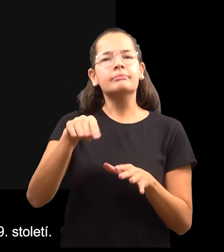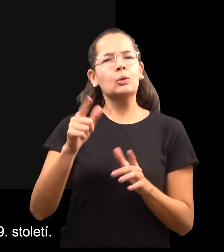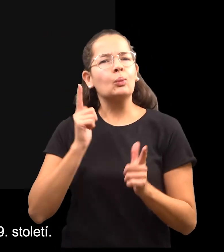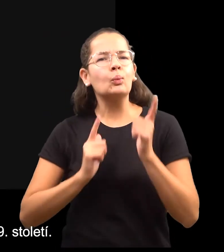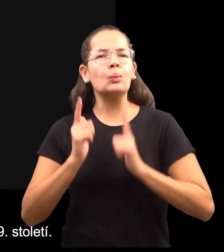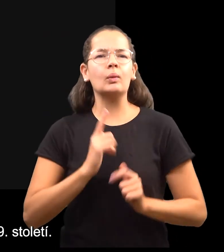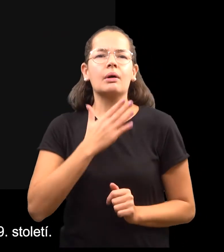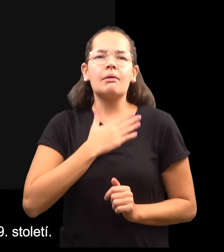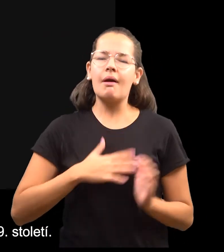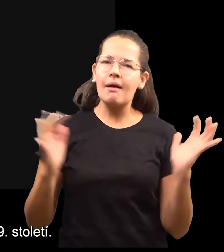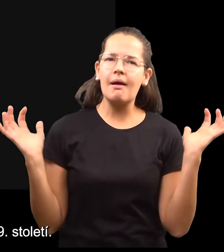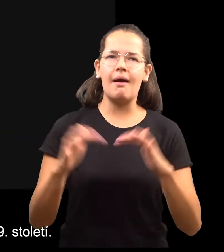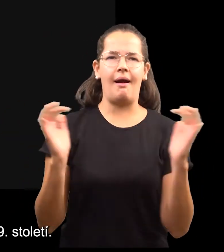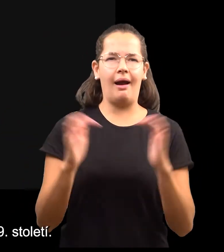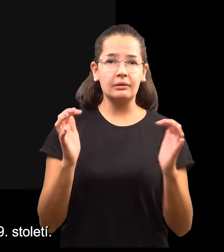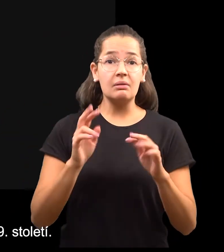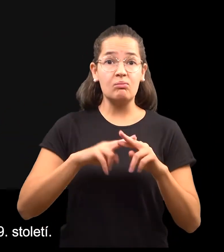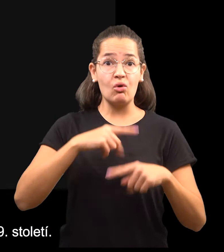století.